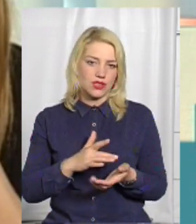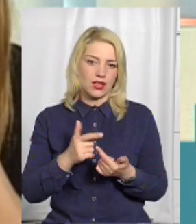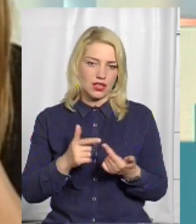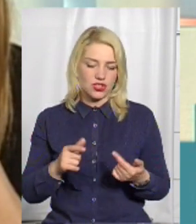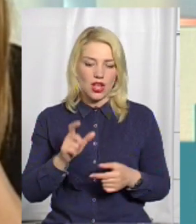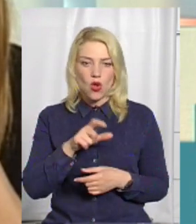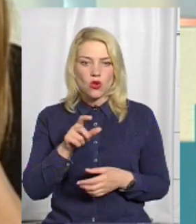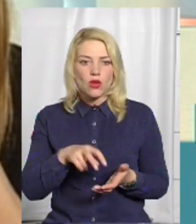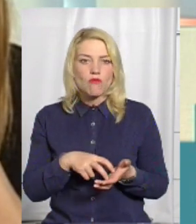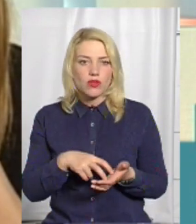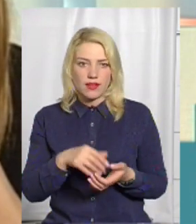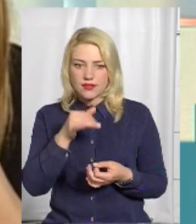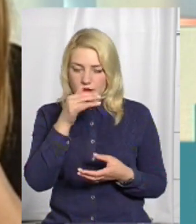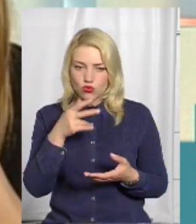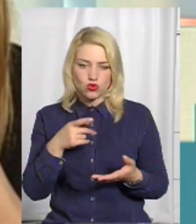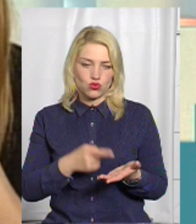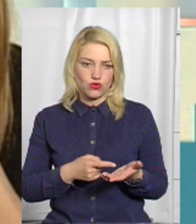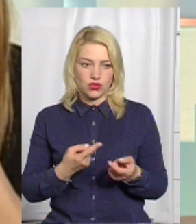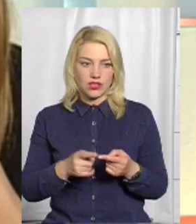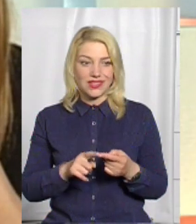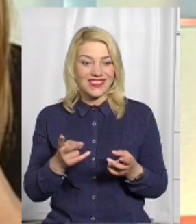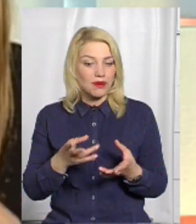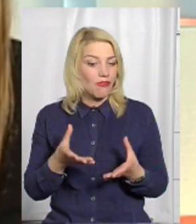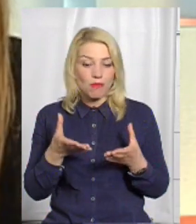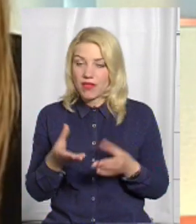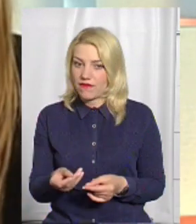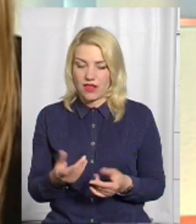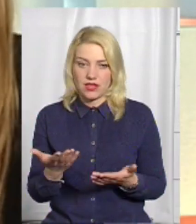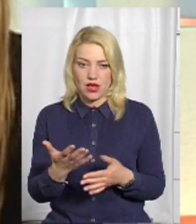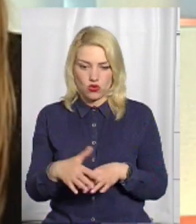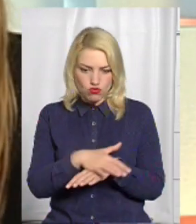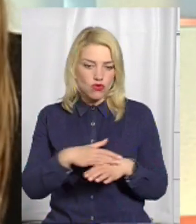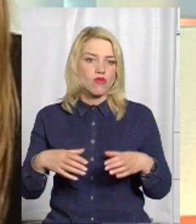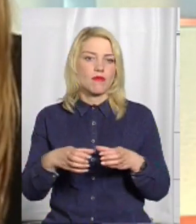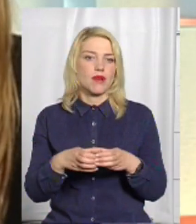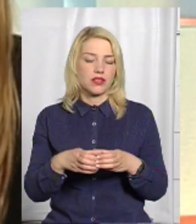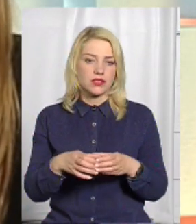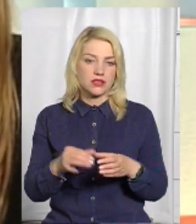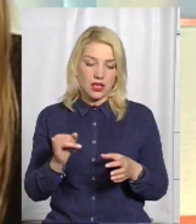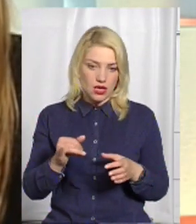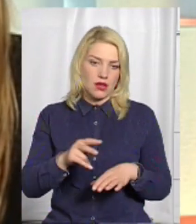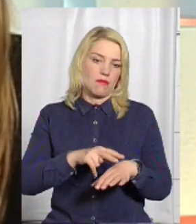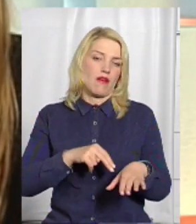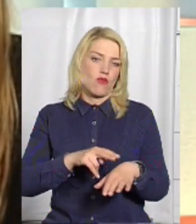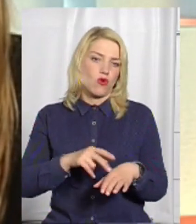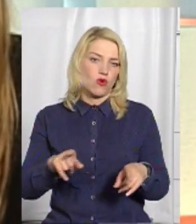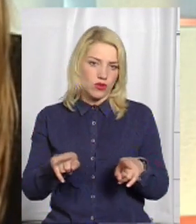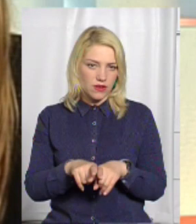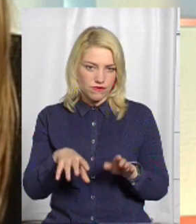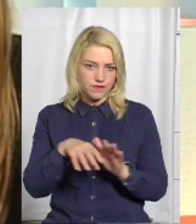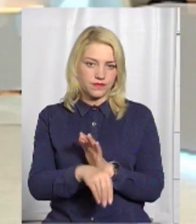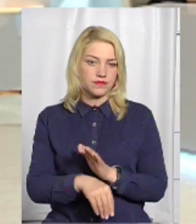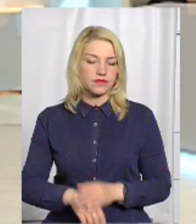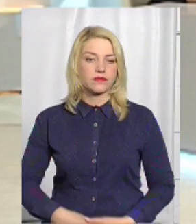бояться, вони не можуть це доводити. Тому тут треба впливати якимось і громадськість, тому числі, і правоохоронні органи також,